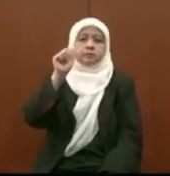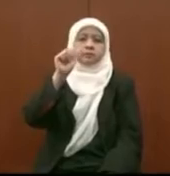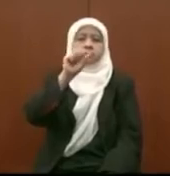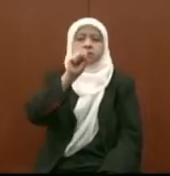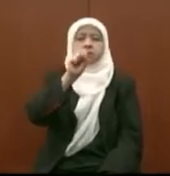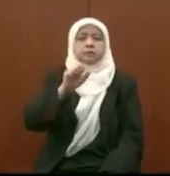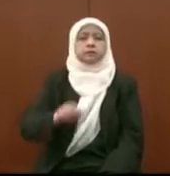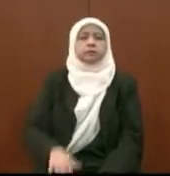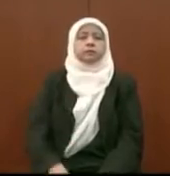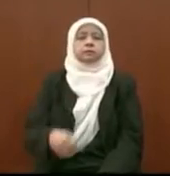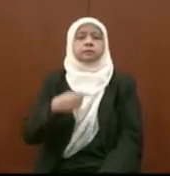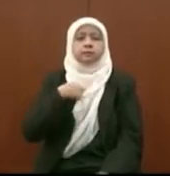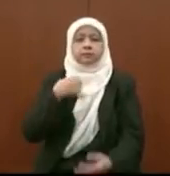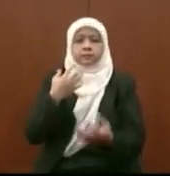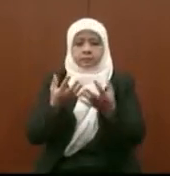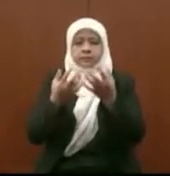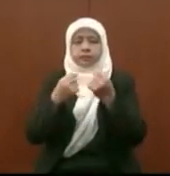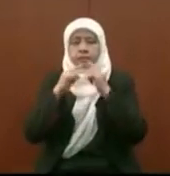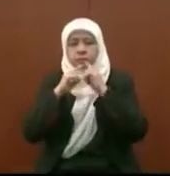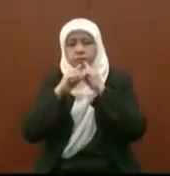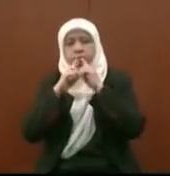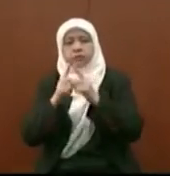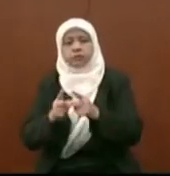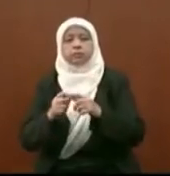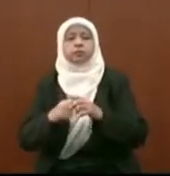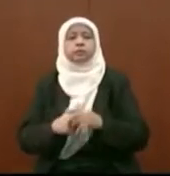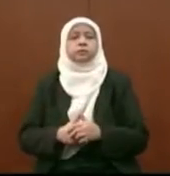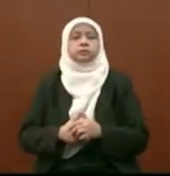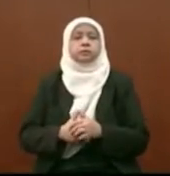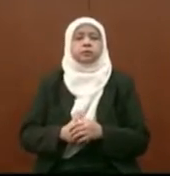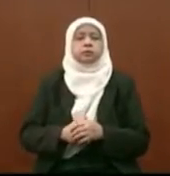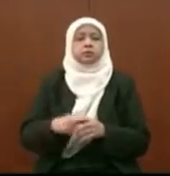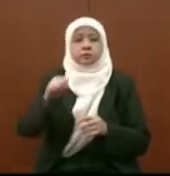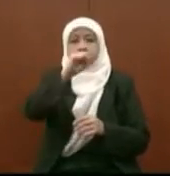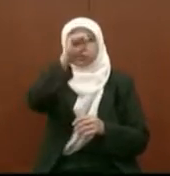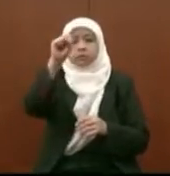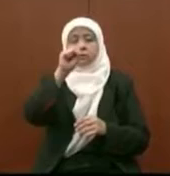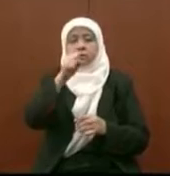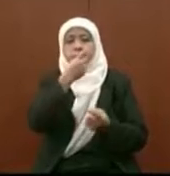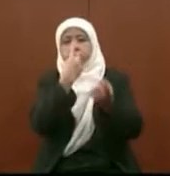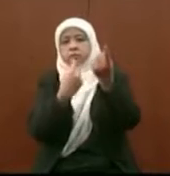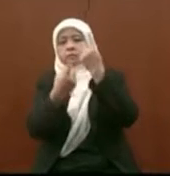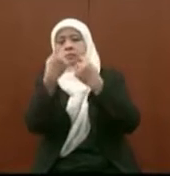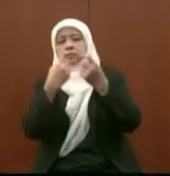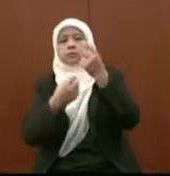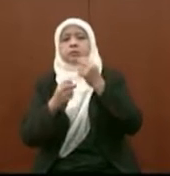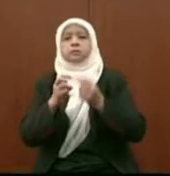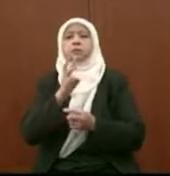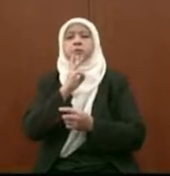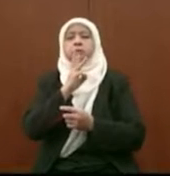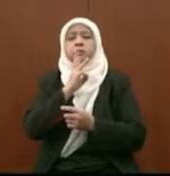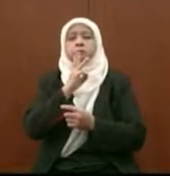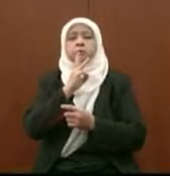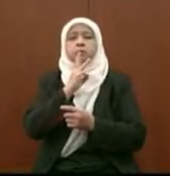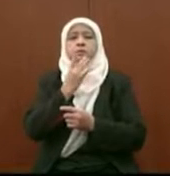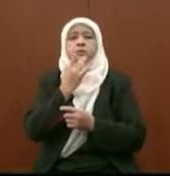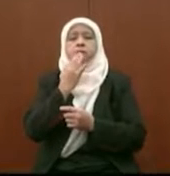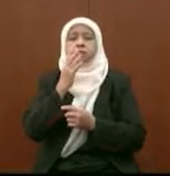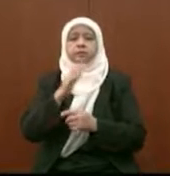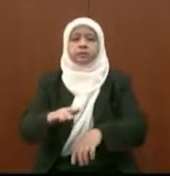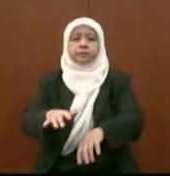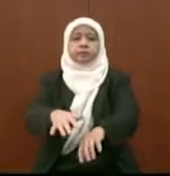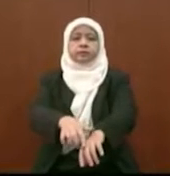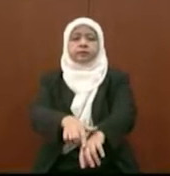Saya ingin menjawab beberapa persoalan yang dibangkitkan oleh Sungai Tawar, Banting, Bandar Utama,